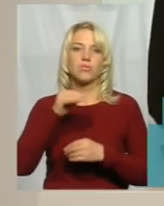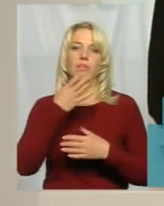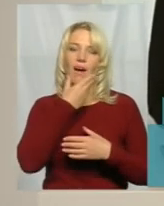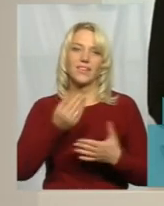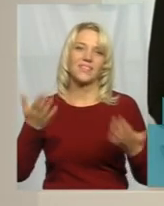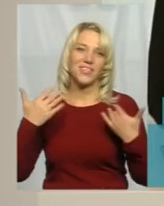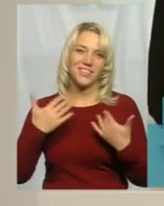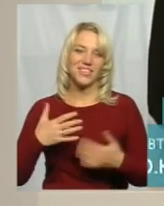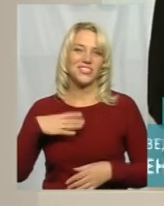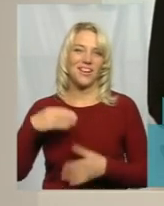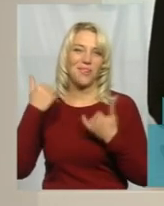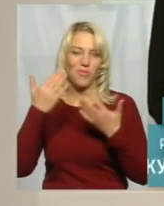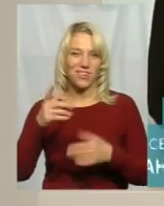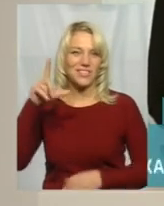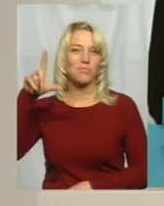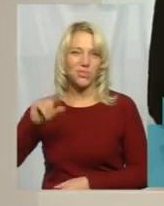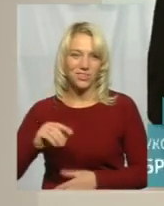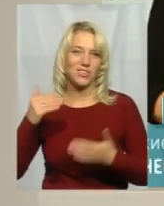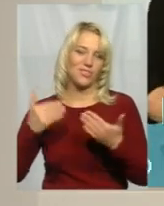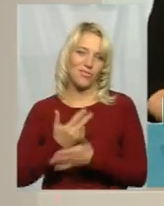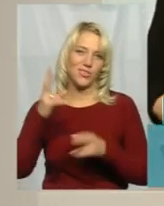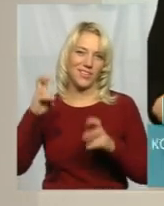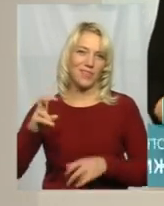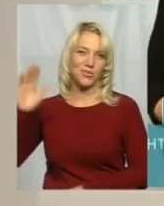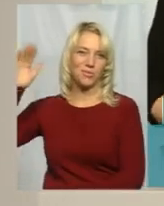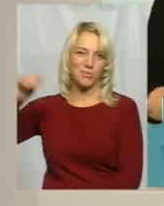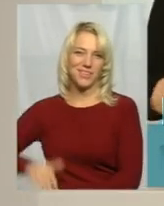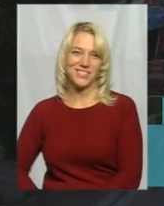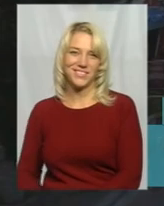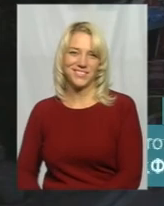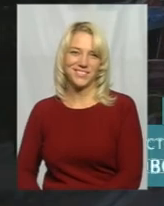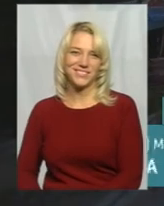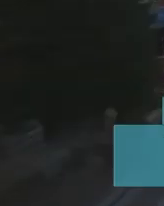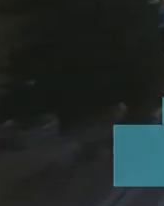вихідних і чекатиму вас уже з понеділка з новою темою оцій же порі. На все добре.